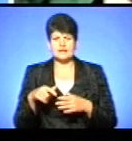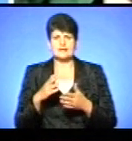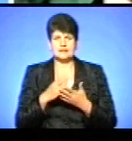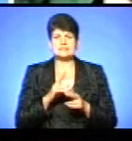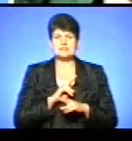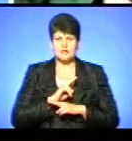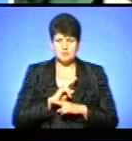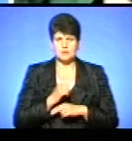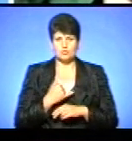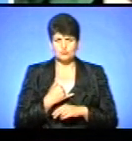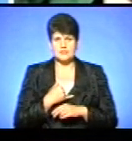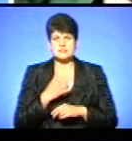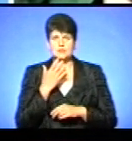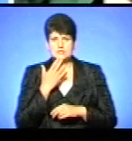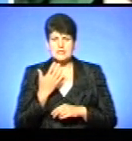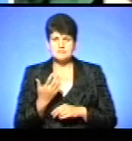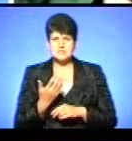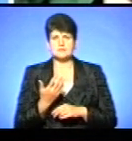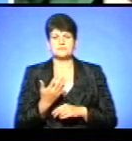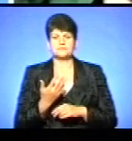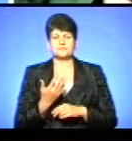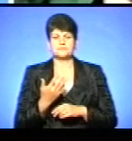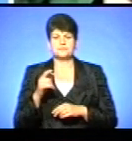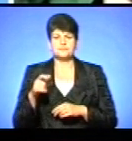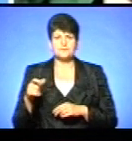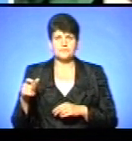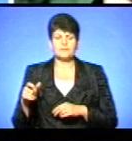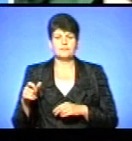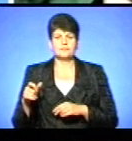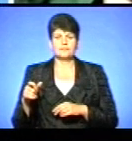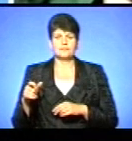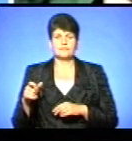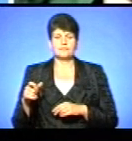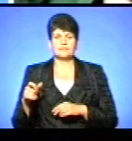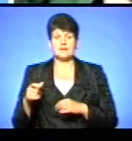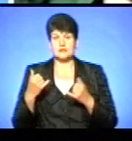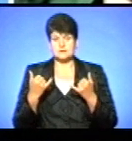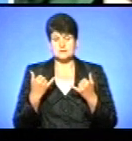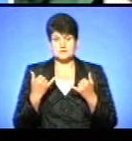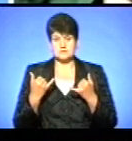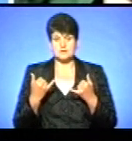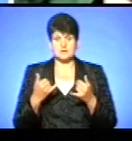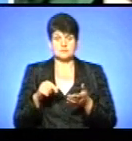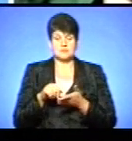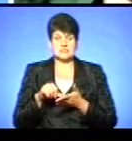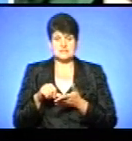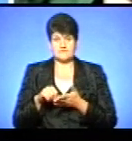на жаль, іноземці полку Азов. І вони зараз, оці представники